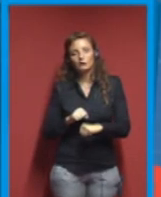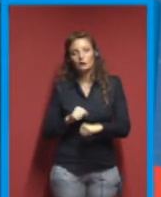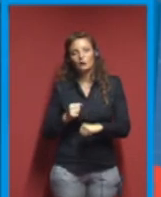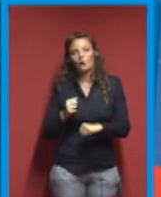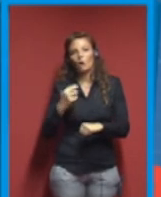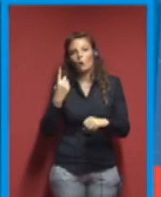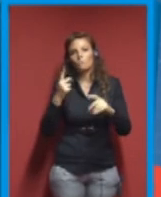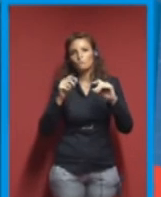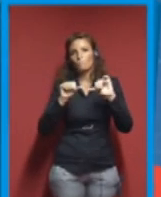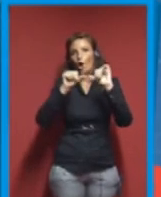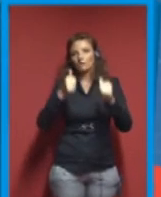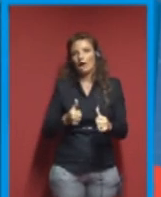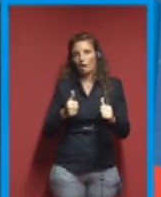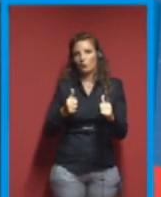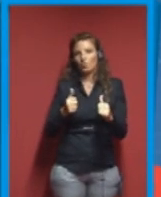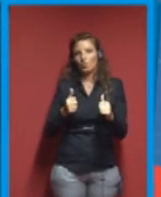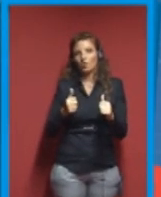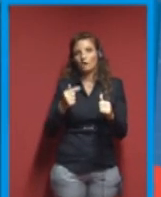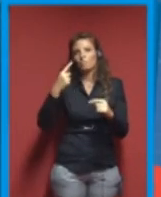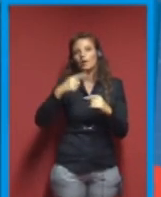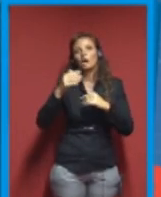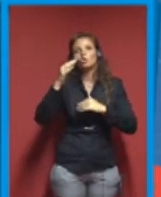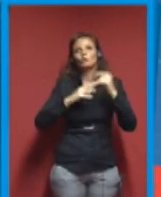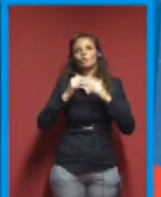delle strutture in calcestruzzo.